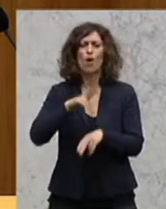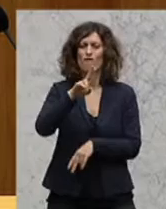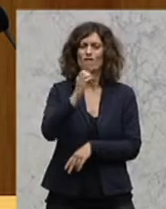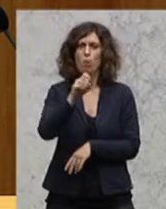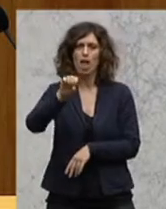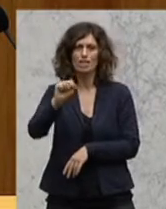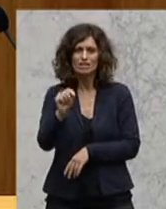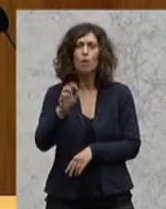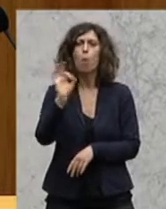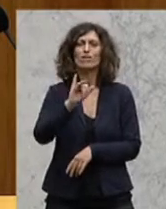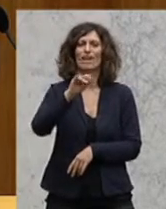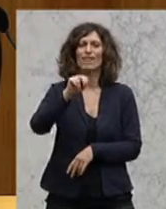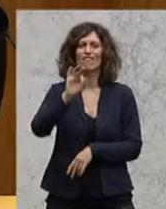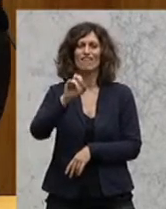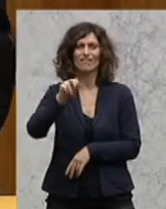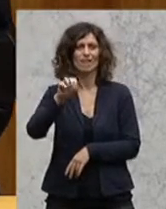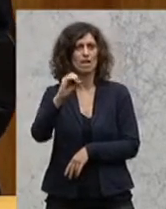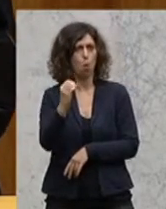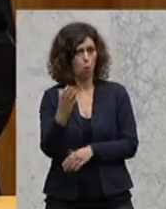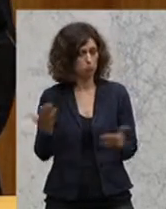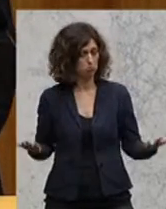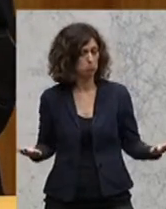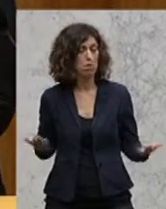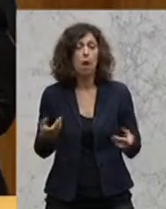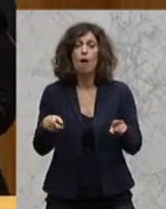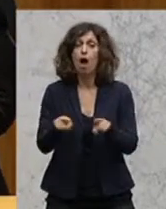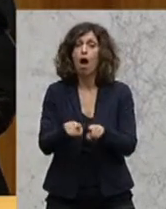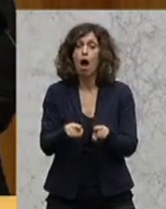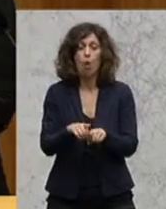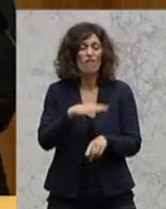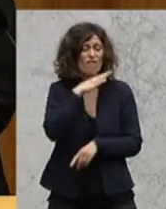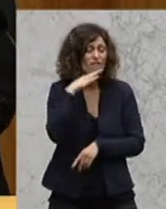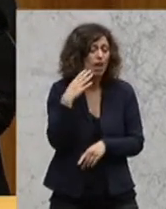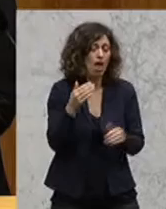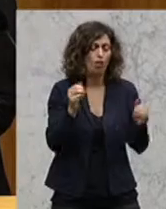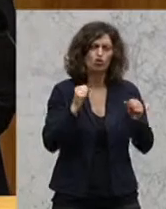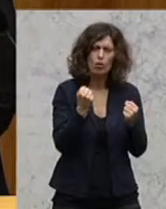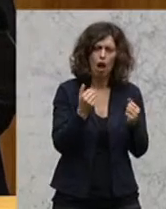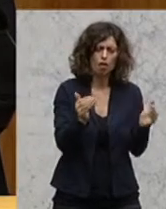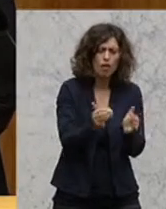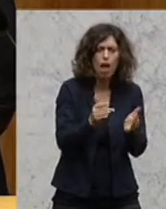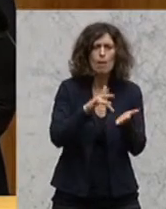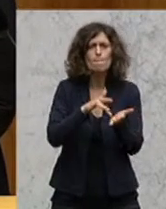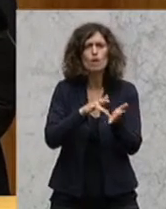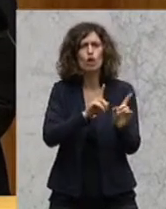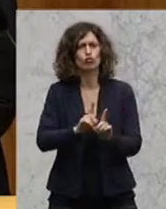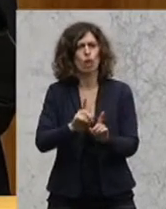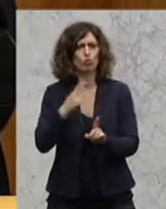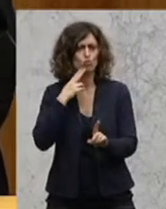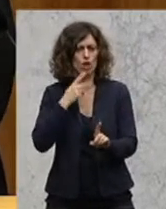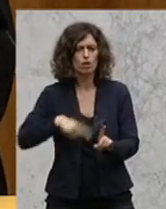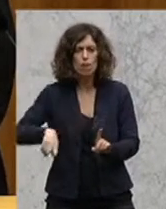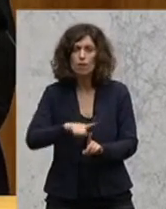Infineon. Aber genauso auch viele starke, kleine und mittelständische Unternehmungen, die die entsprechende